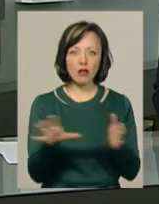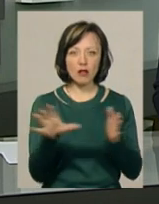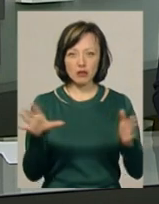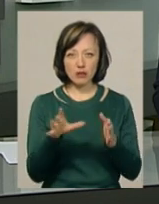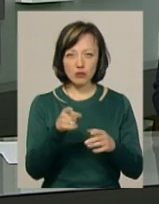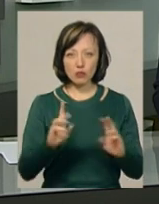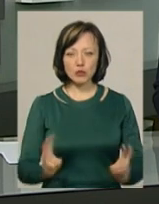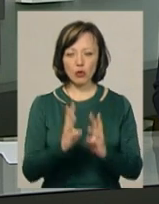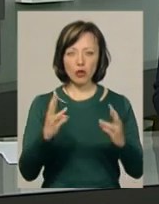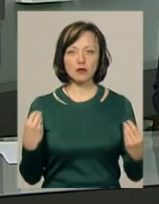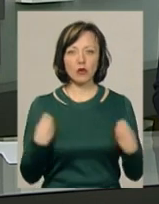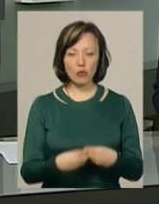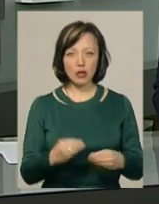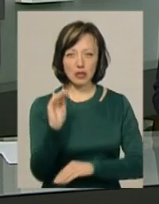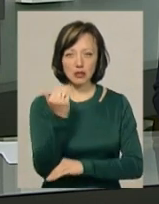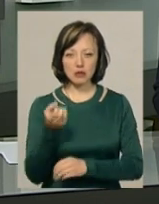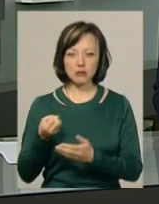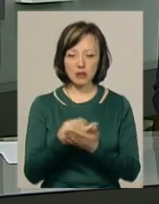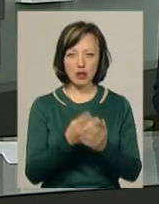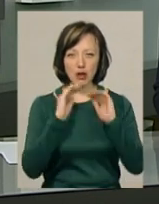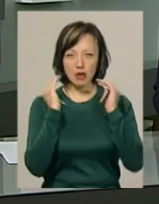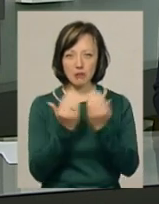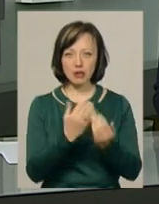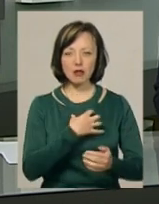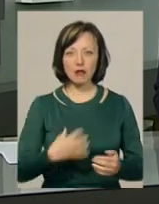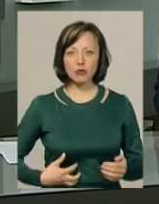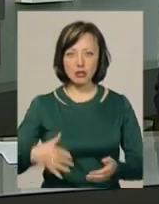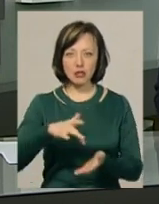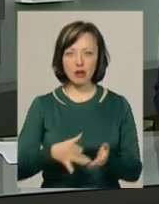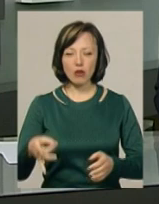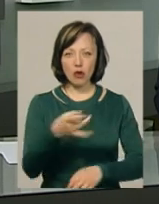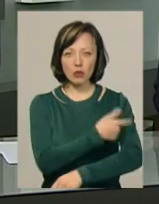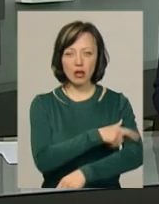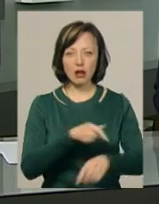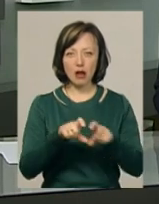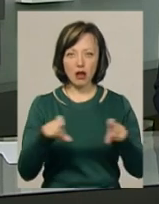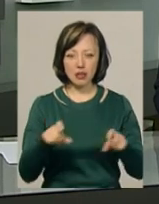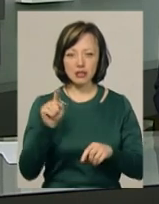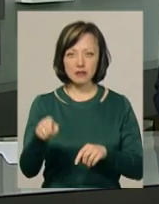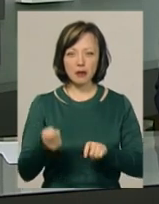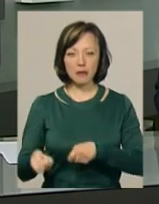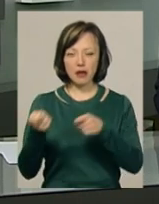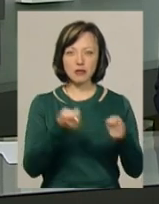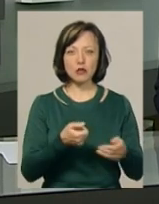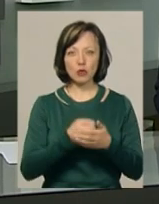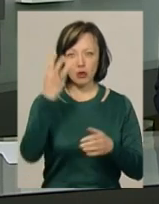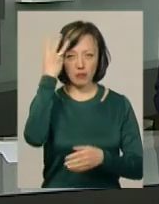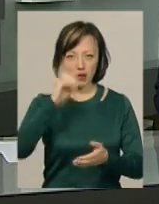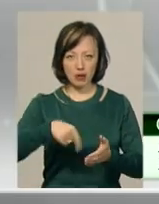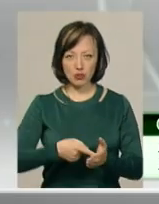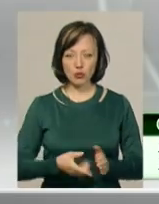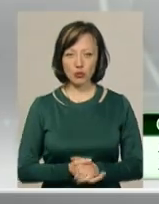струмом на ньому загорівся одяг. Дитину доправили до реанімації Славуцької центральної районної лікарні, а звідти перевезли до Хмельницького.